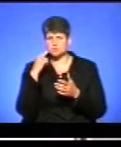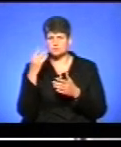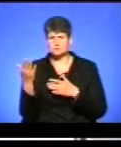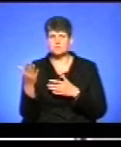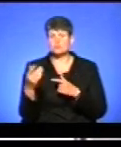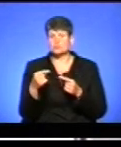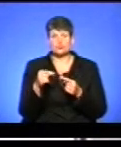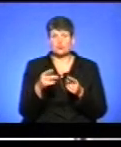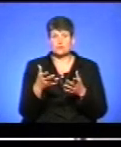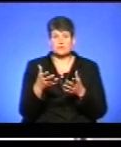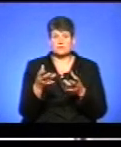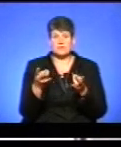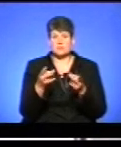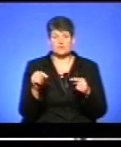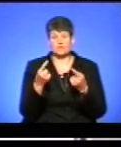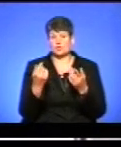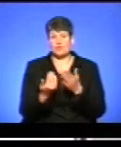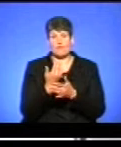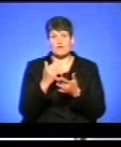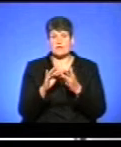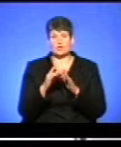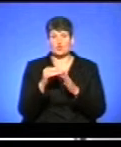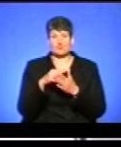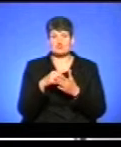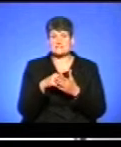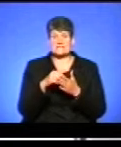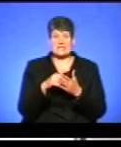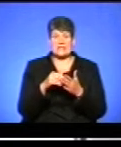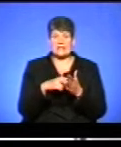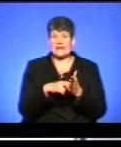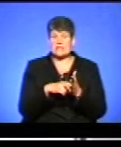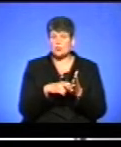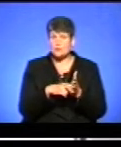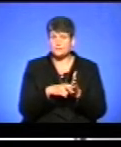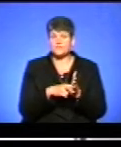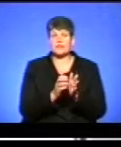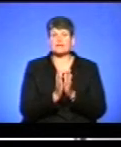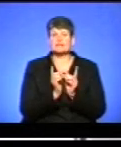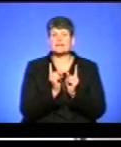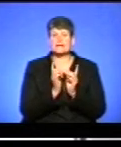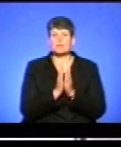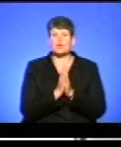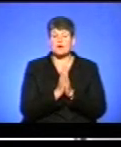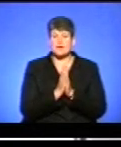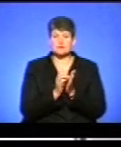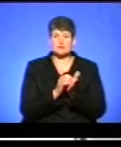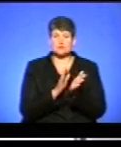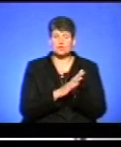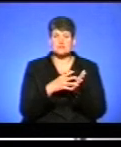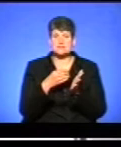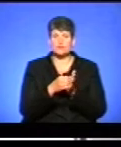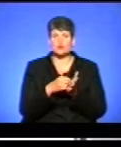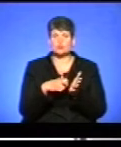відповідно, треба створити нову електронну скриньку. Ну, і велике прохання також до абітурієнтів, щоб вони, реєструючи свої електронні